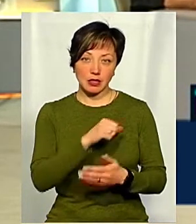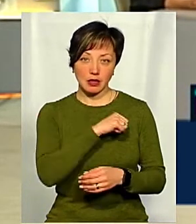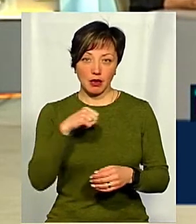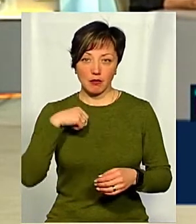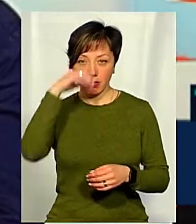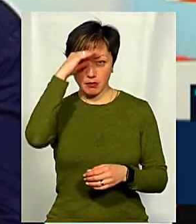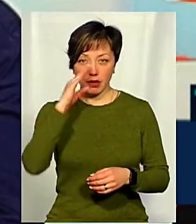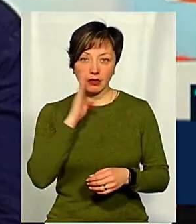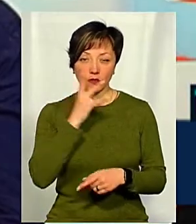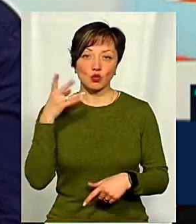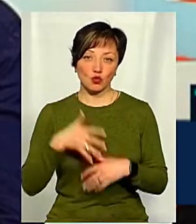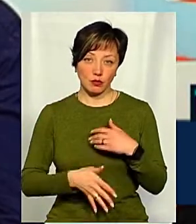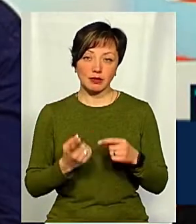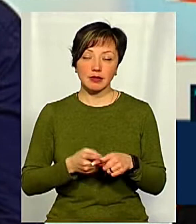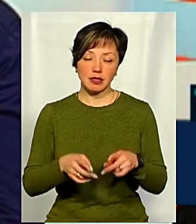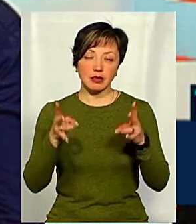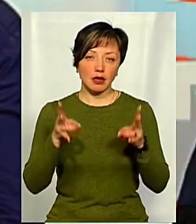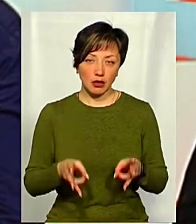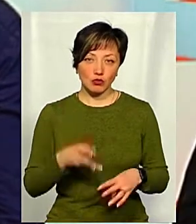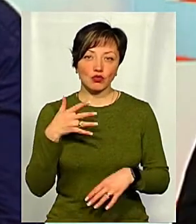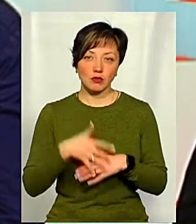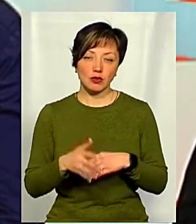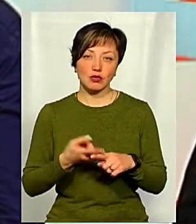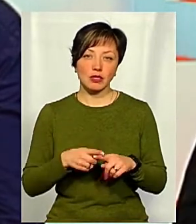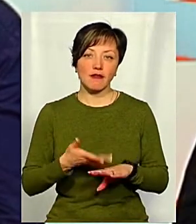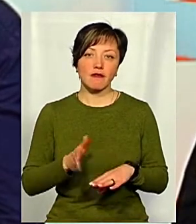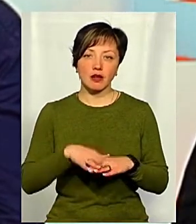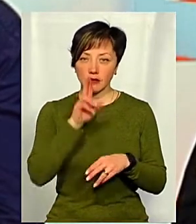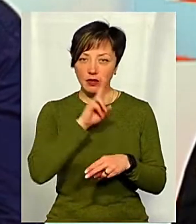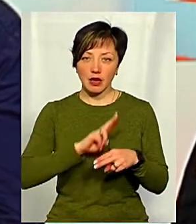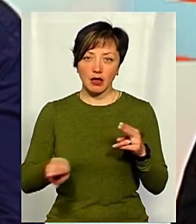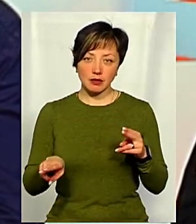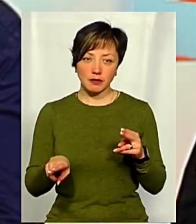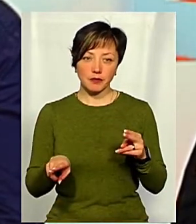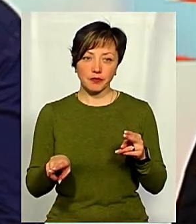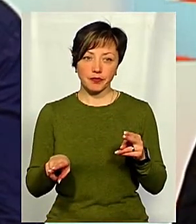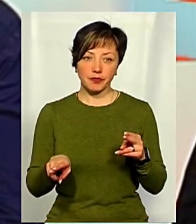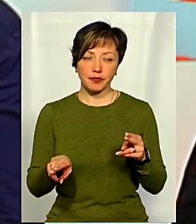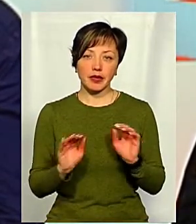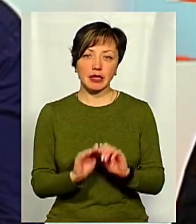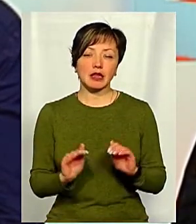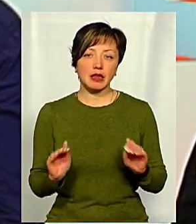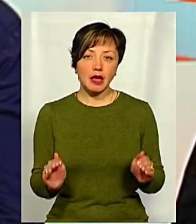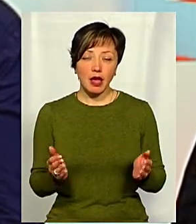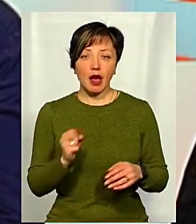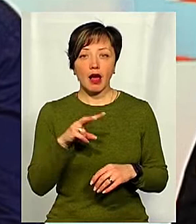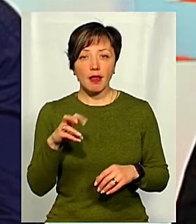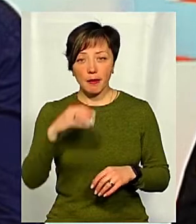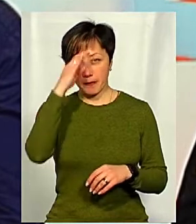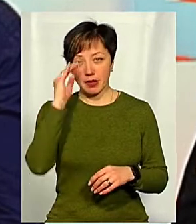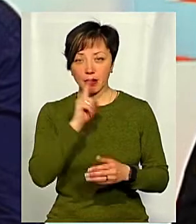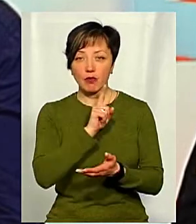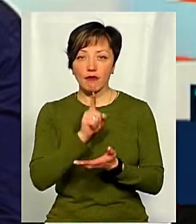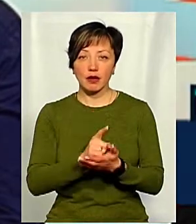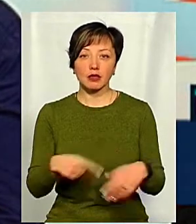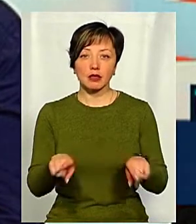самих батьків. Зрозуміло, що це трагедія, зрозуміло, що це важко втрата, коли втрачаємо дітей, але батьки